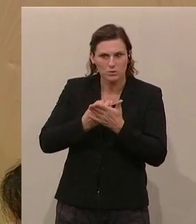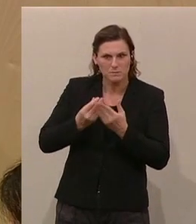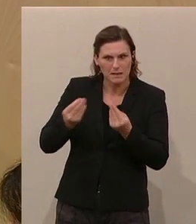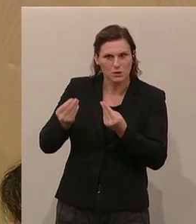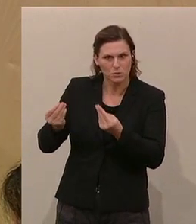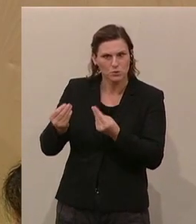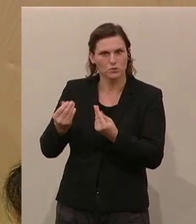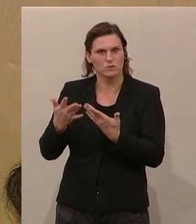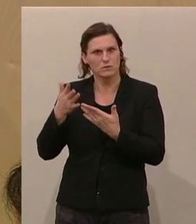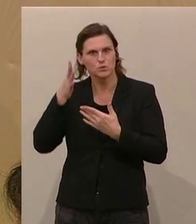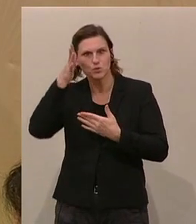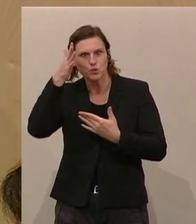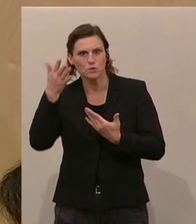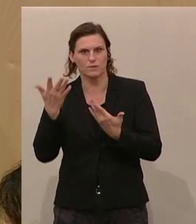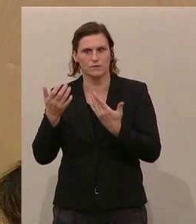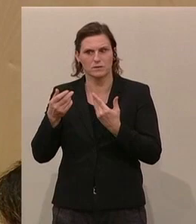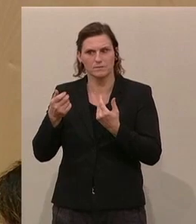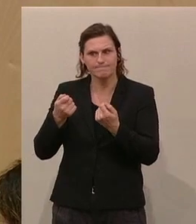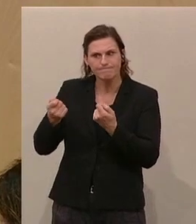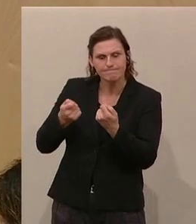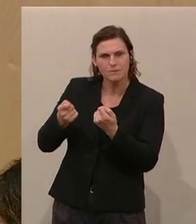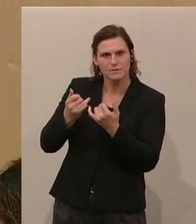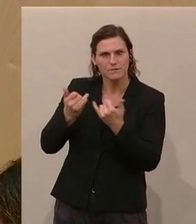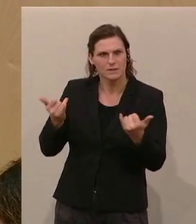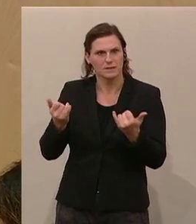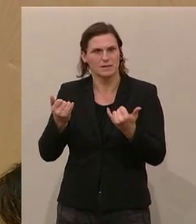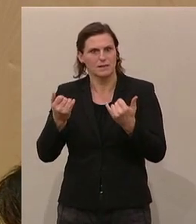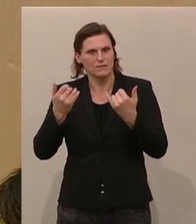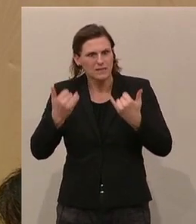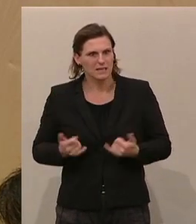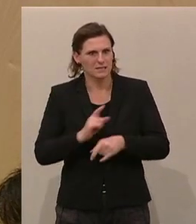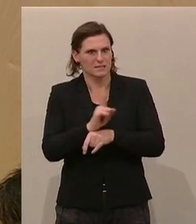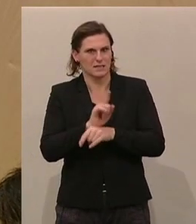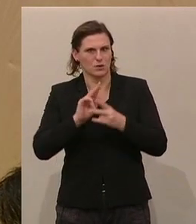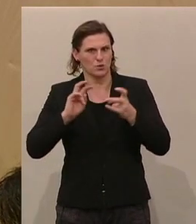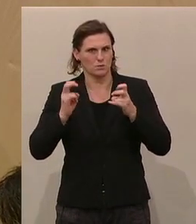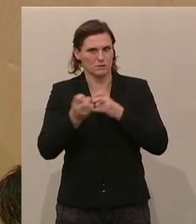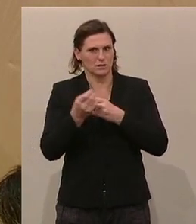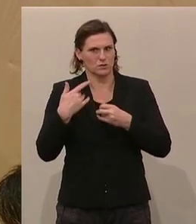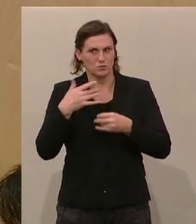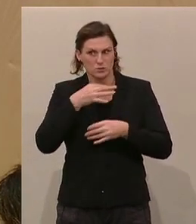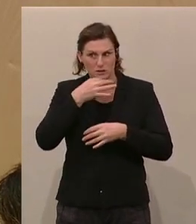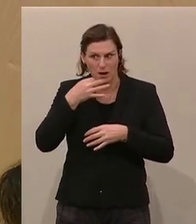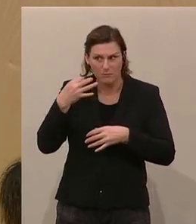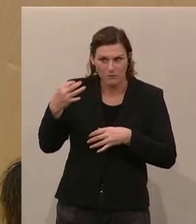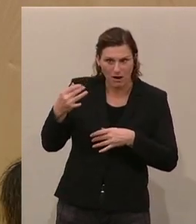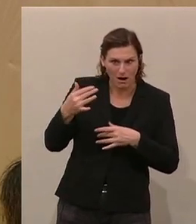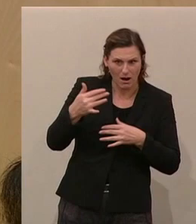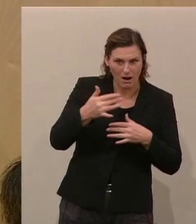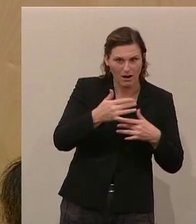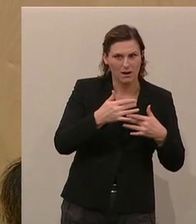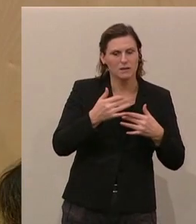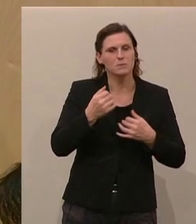entsprechend zukunftsorientiert auszubilden. Da müssen wir natürlich das, was derzeit in Umsetzung gewesen ist, evaluieren und uns dann anschauen. Das wird ein